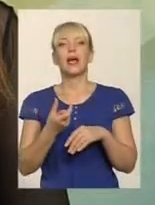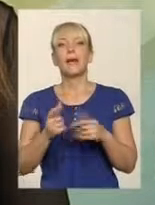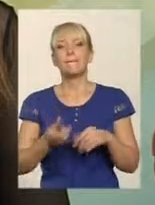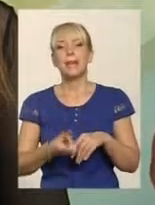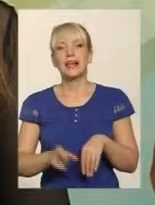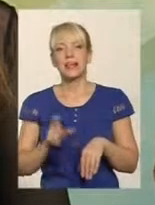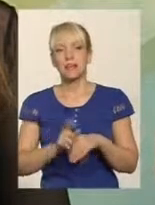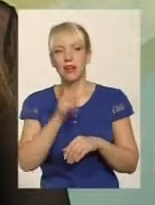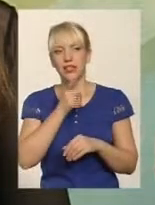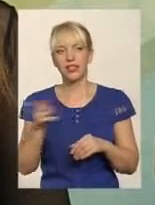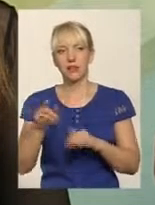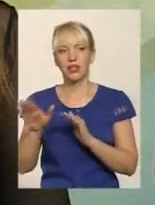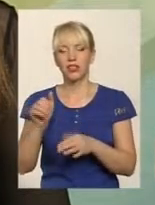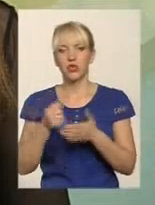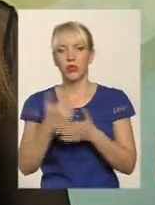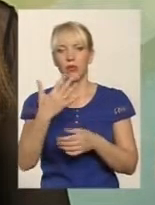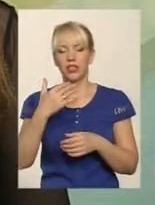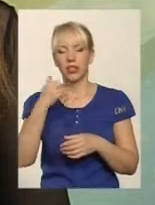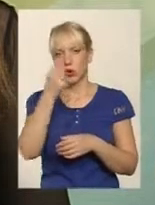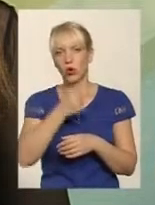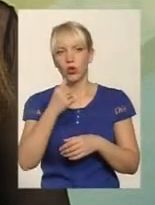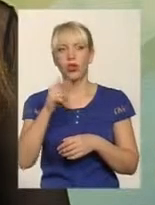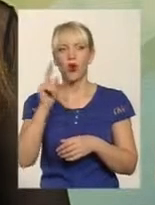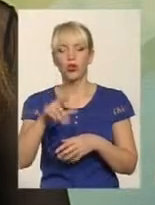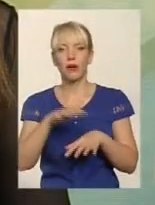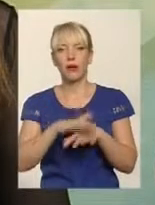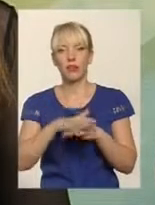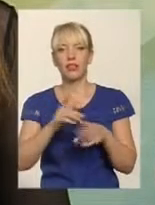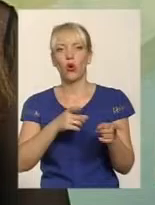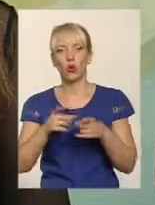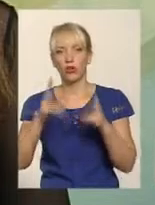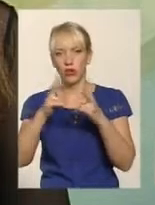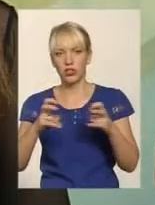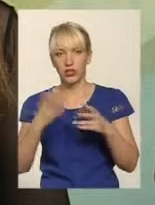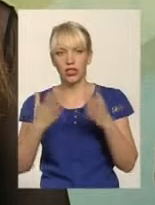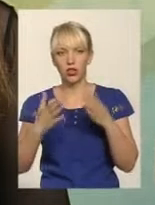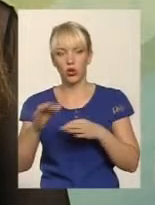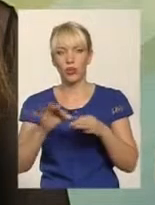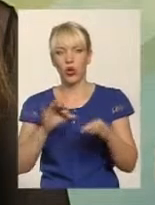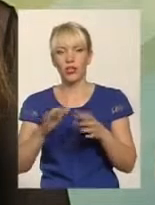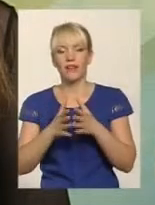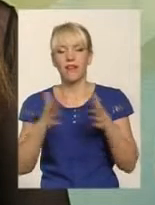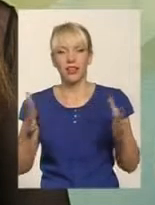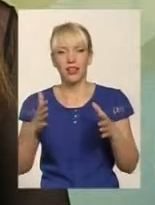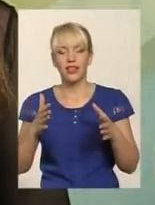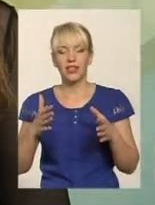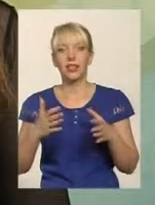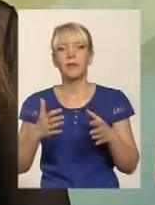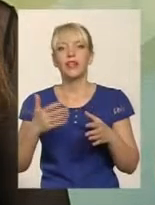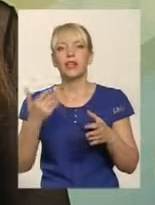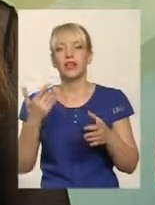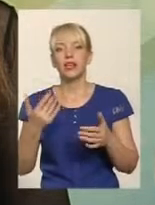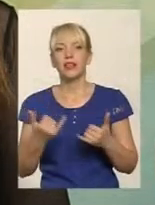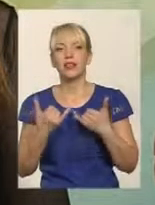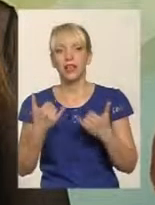термін кредиту до п'яти років, хоча банки готові розглядати, якщо проекти великі, для об'єднань співвласників